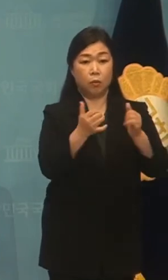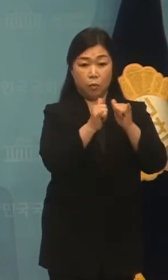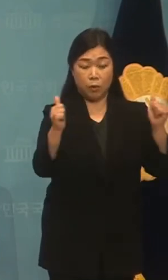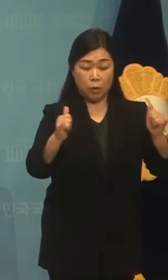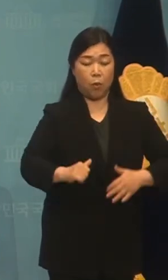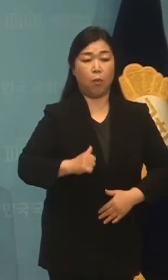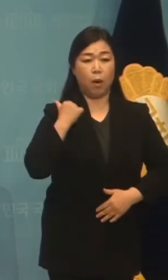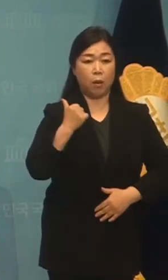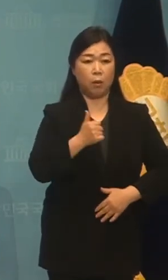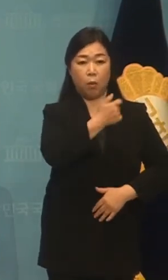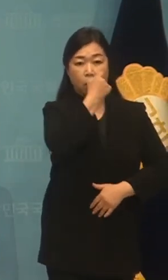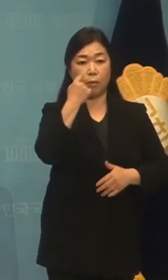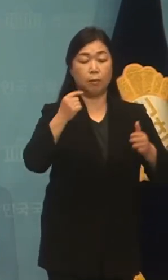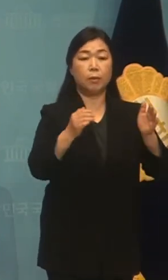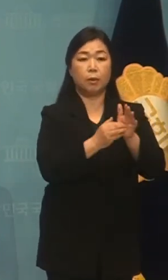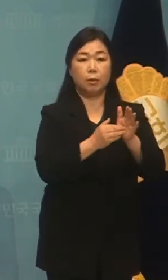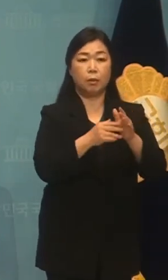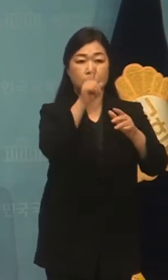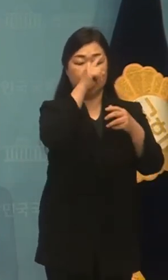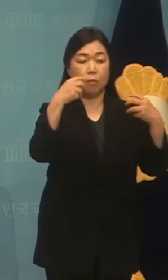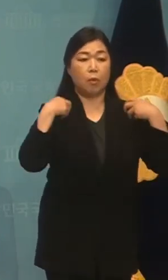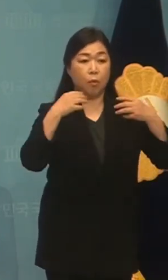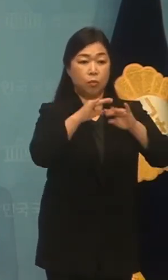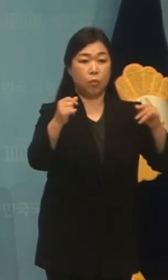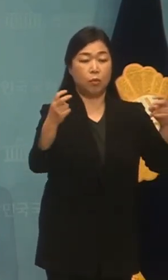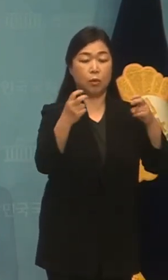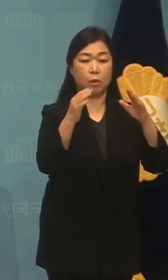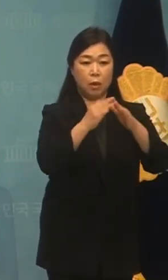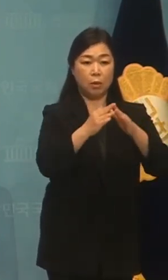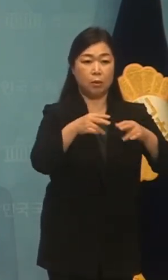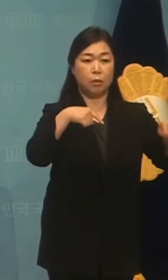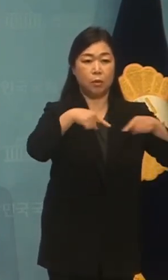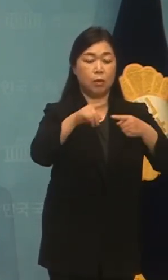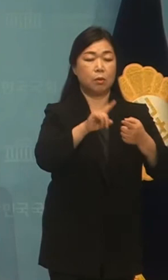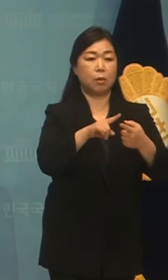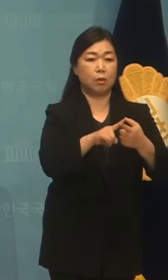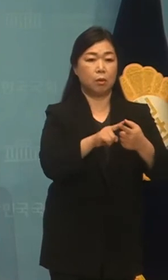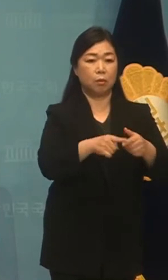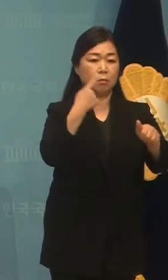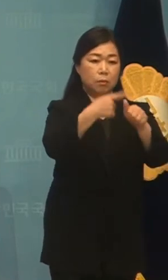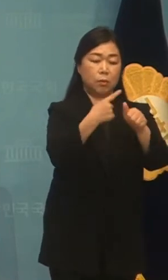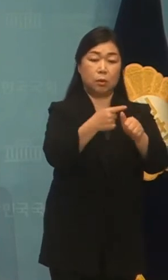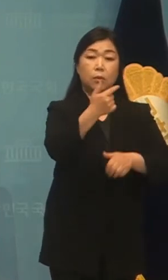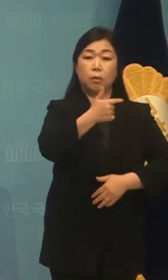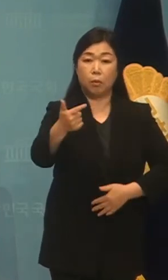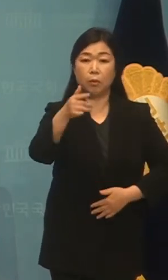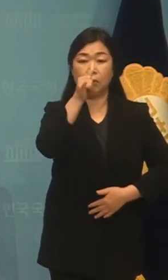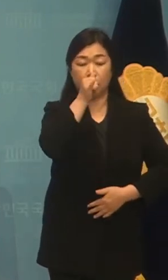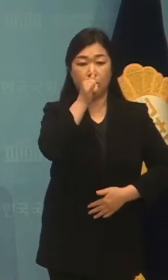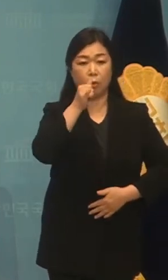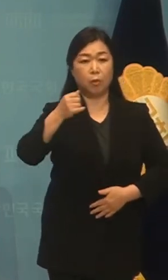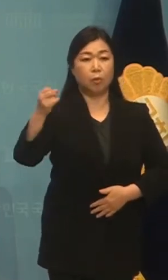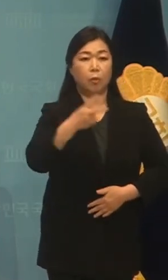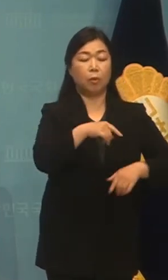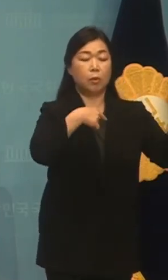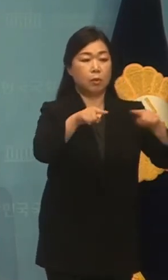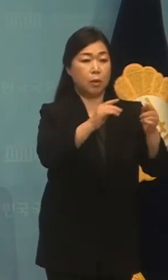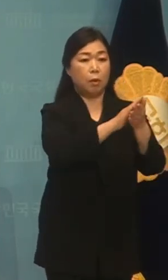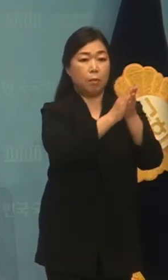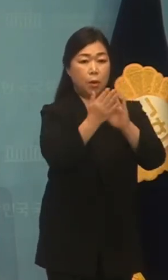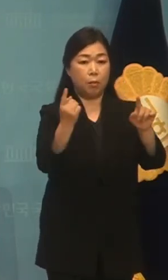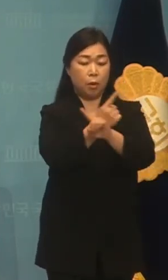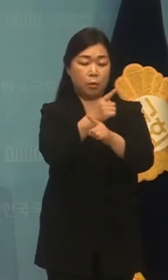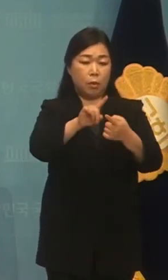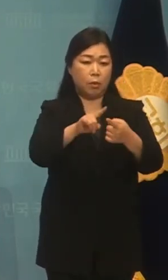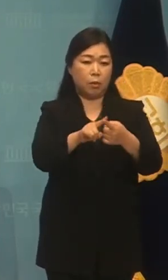확인되었습니다. 정부의 부동산 정책에 대해 매명한 비판이 있었고 정책 변화에 대한